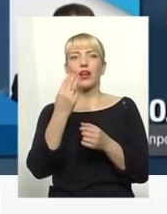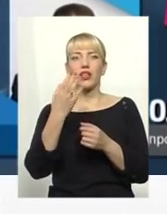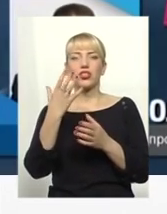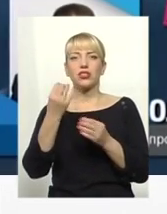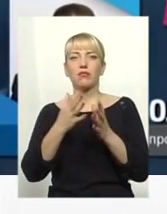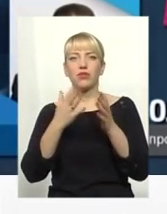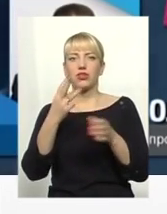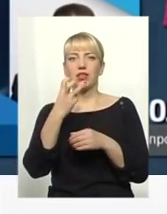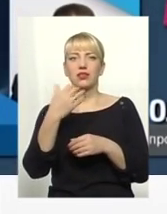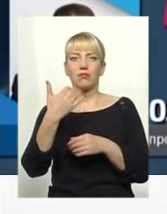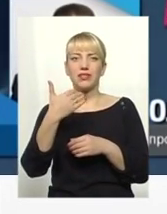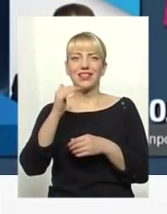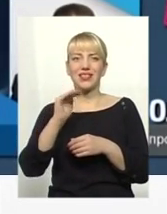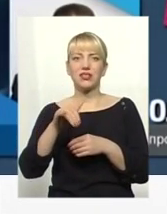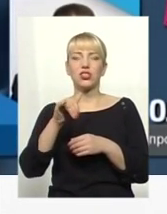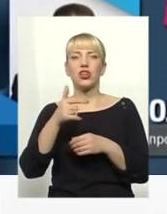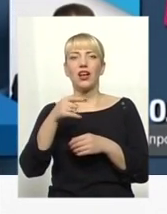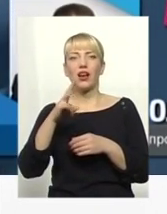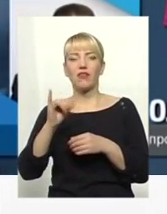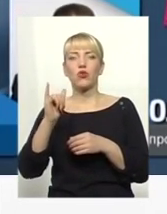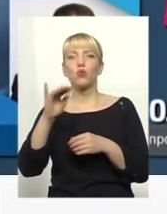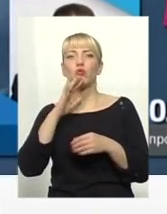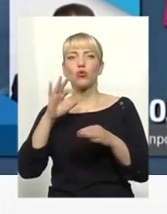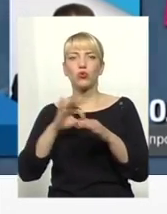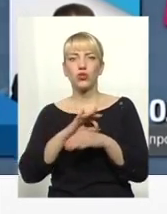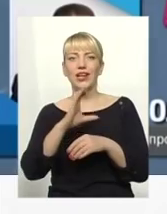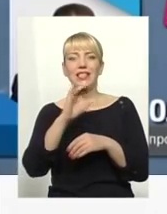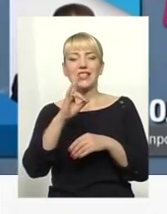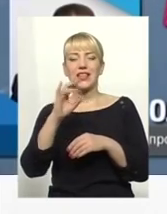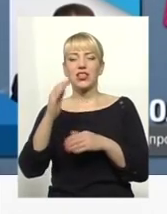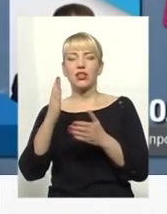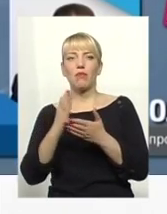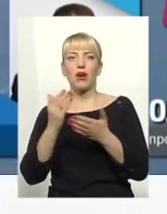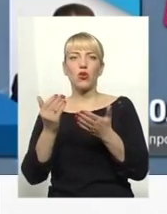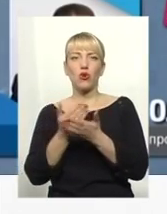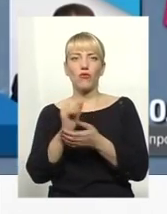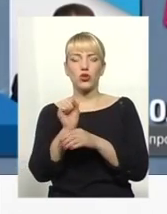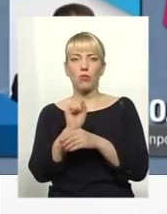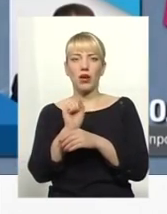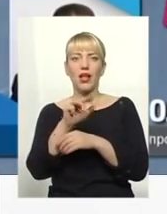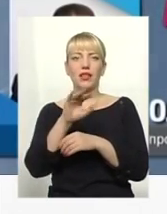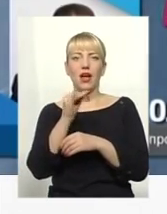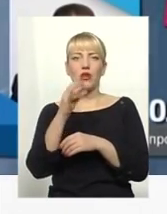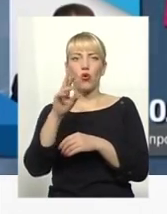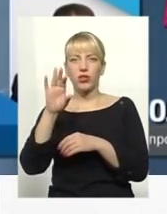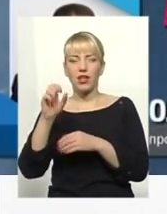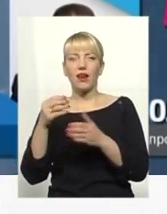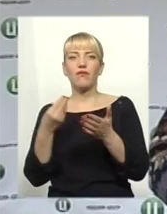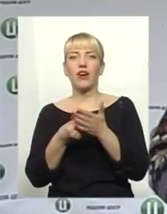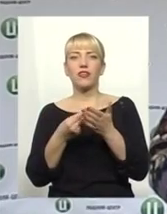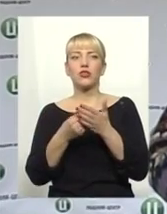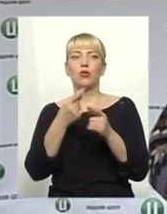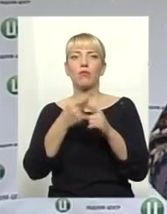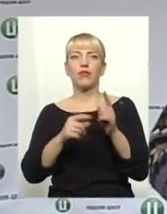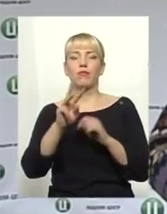тисяч гривень у його дружини. Також пані Семенишин має новеньку Toyota RAV4 вартістю майже півмільйона гривень.